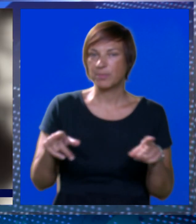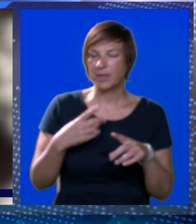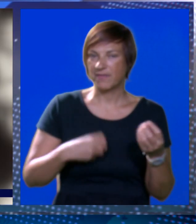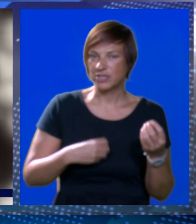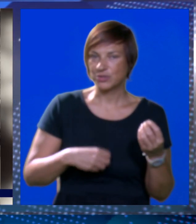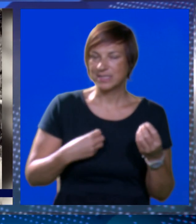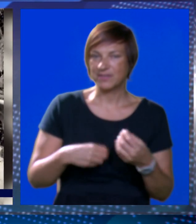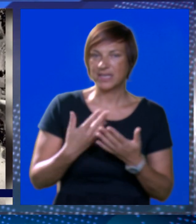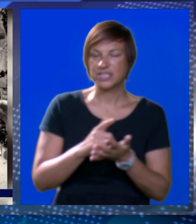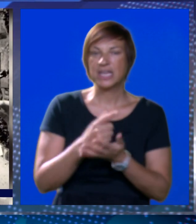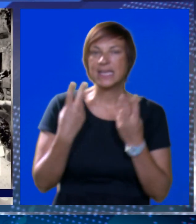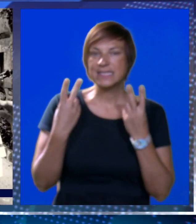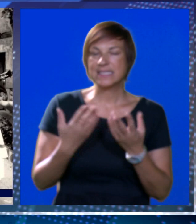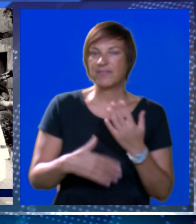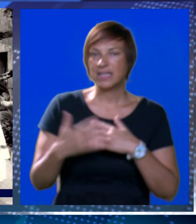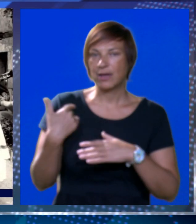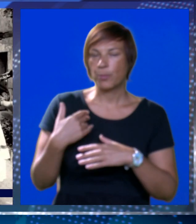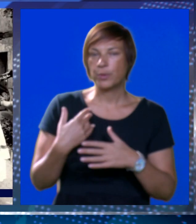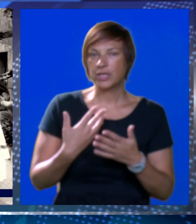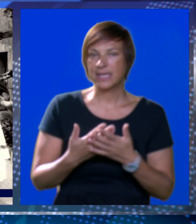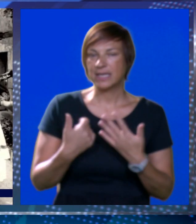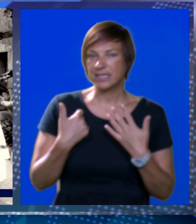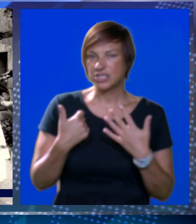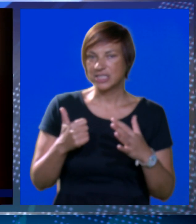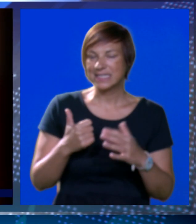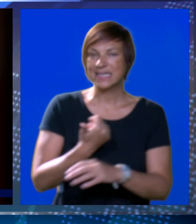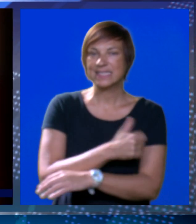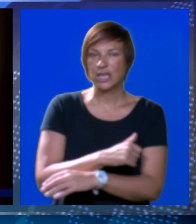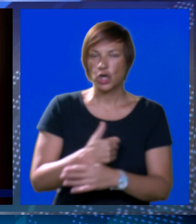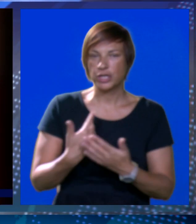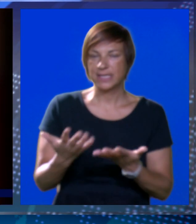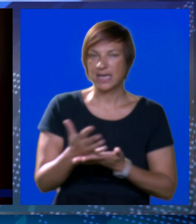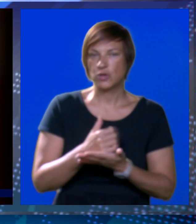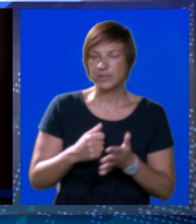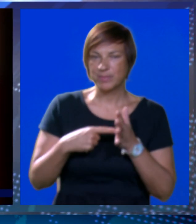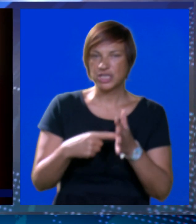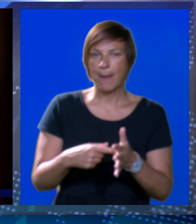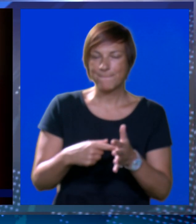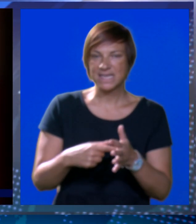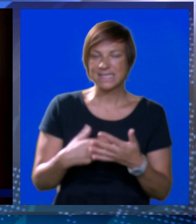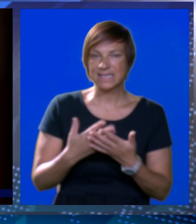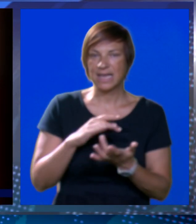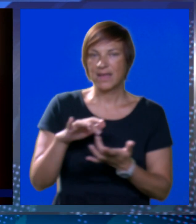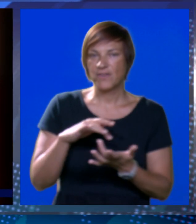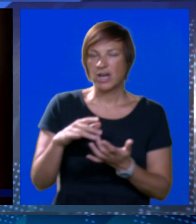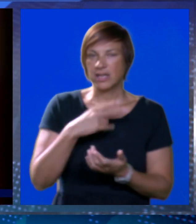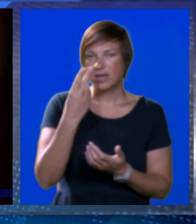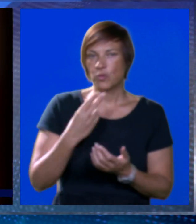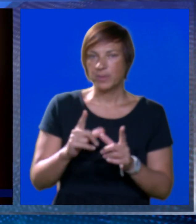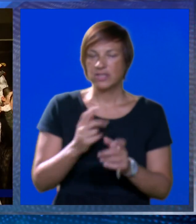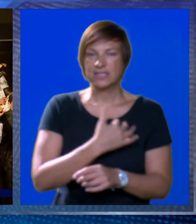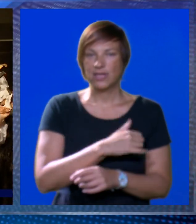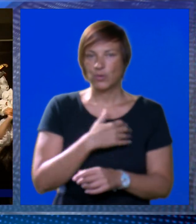pjevajući i svirejući u ansamblu, zabrijedila tijekom proteklih skoro šest desetljeća uspješnog prezentiranja folklornog